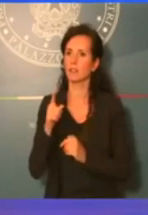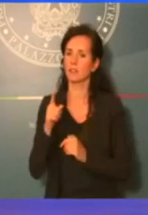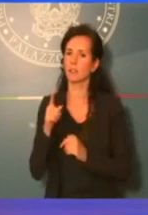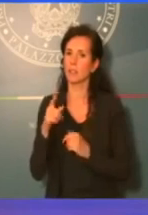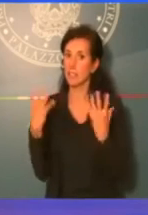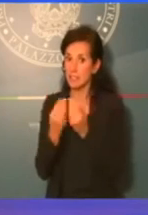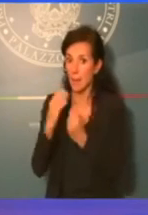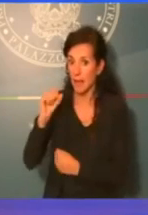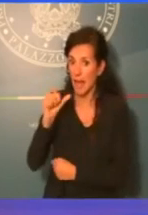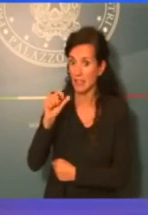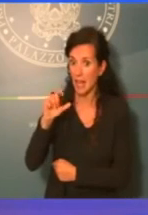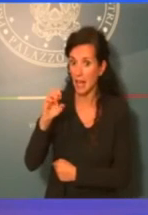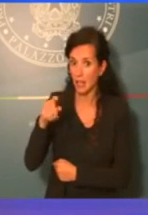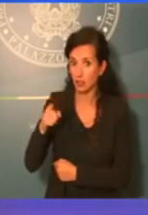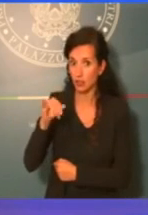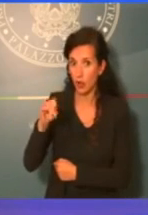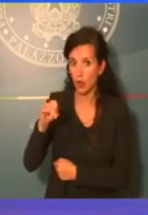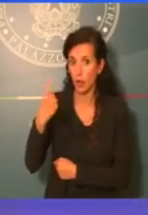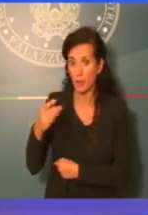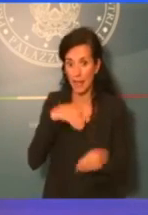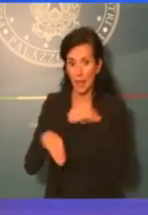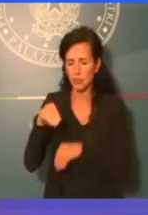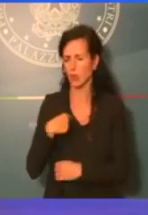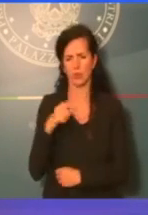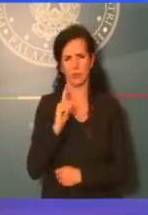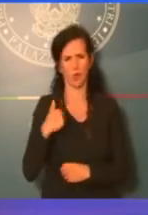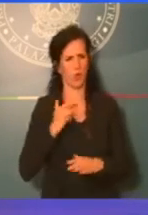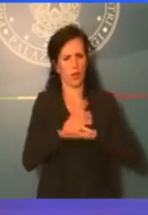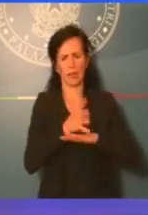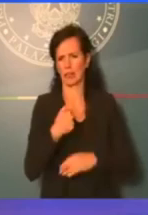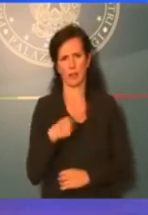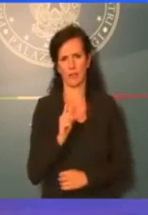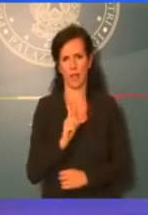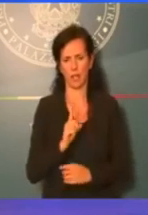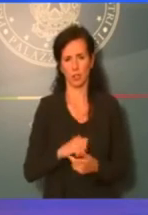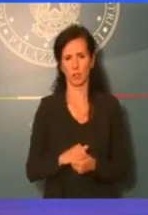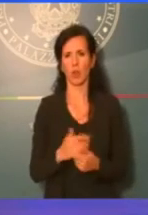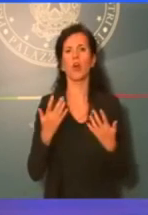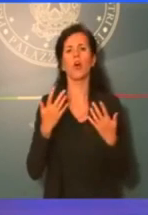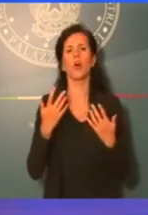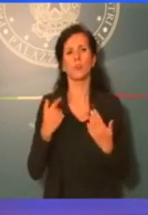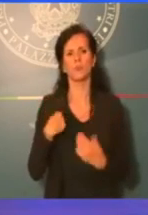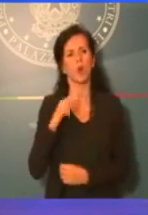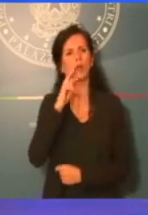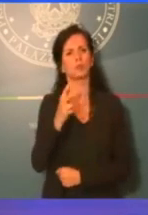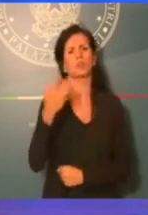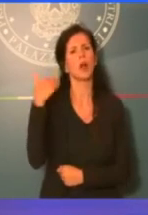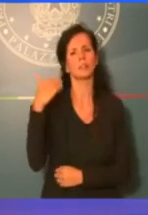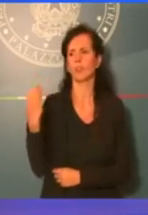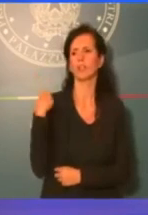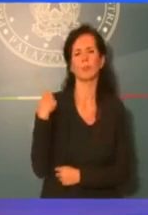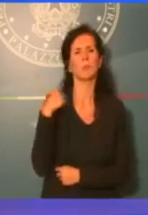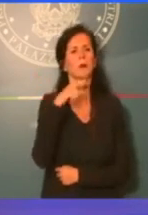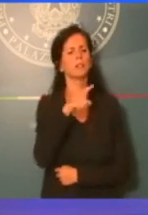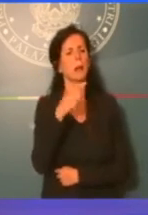non interferisco sia a questo punto. L'altro giorno io ho risposto, guardi, a una specifia domanda. Mi è stato chiesto, ma lei cosa pensa